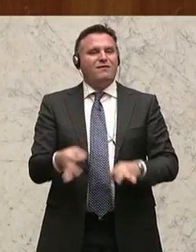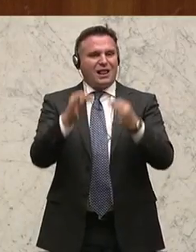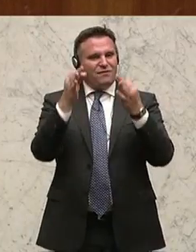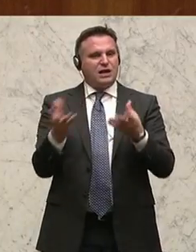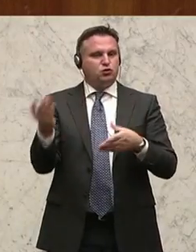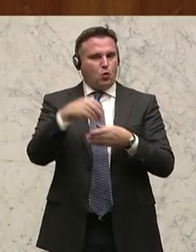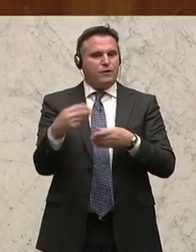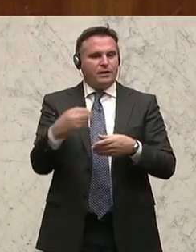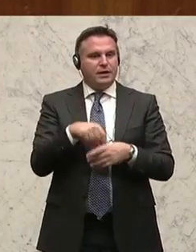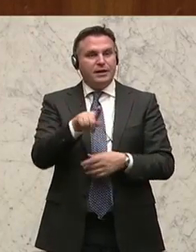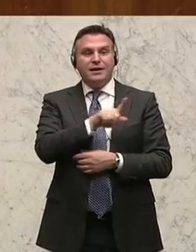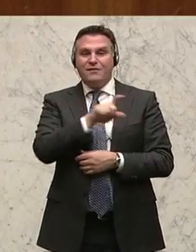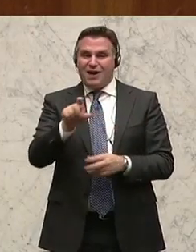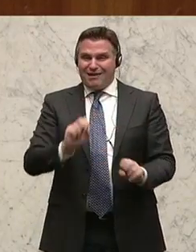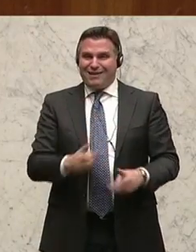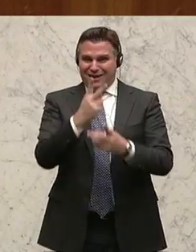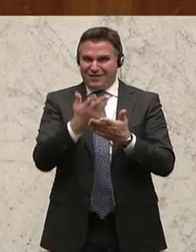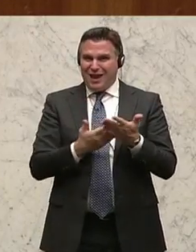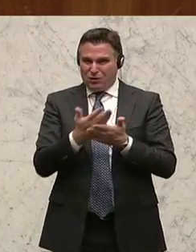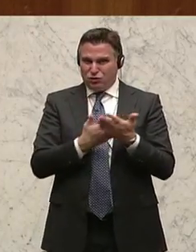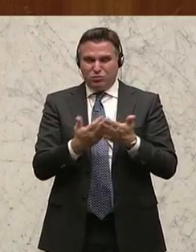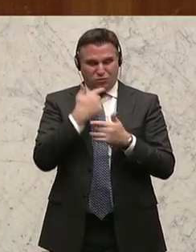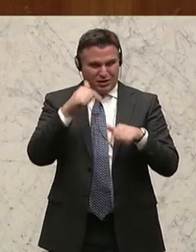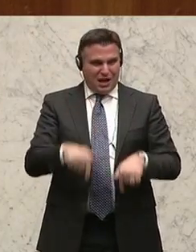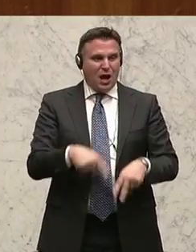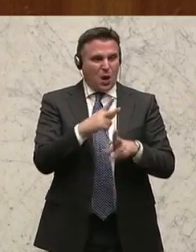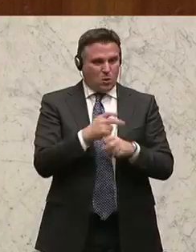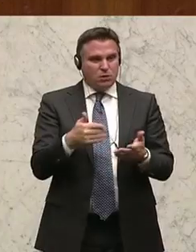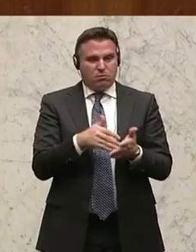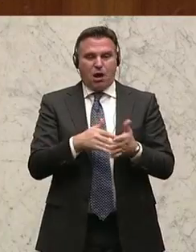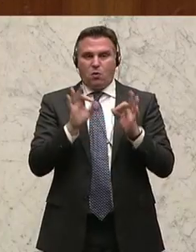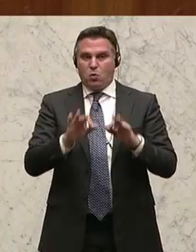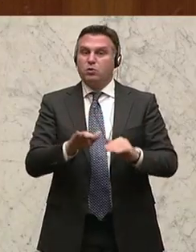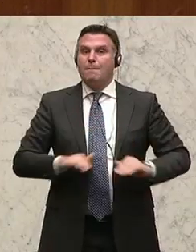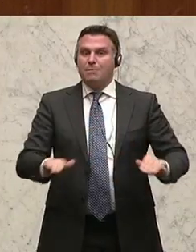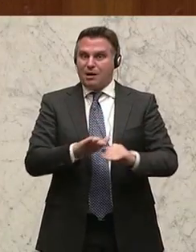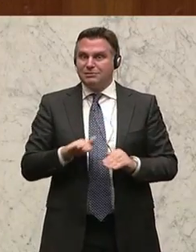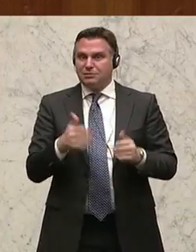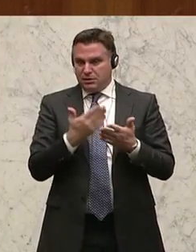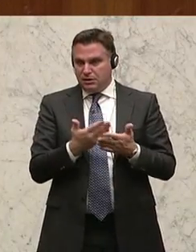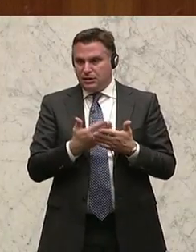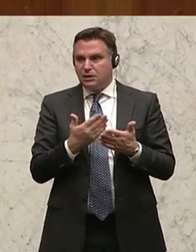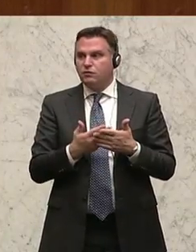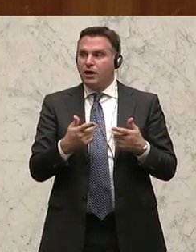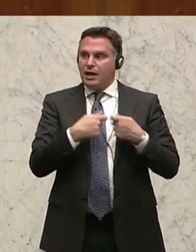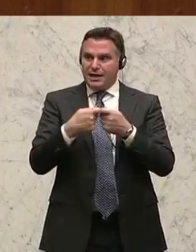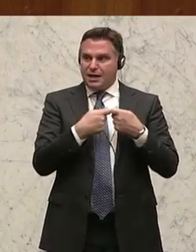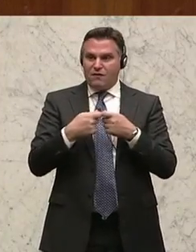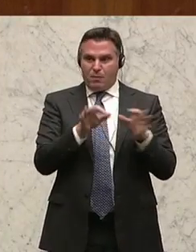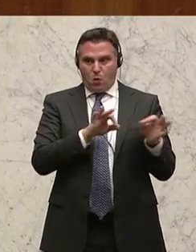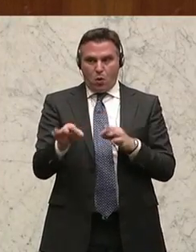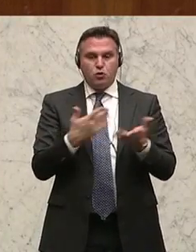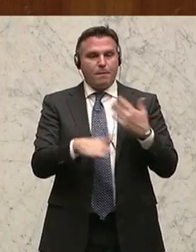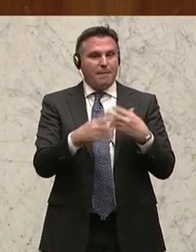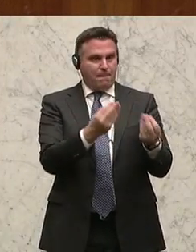erhalten. Weil diese Fachkräfteausbildung, die wir in Österreich haben, braucht eine Grundlage. Und deshalb haben wir einerseits die Gewerbeordnung modernisiert.